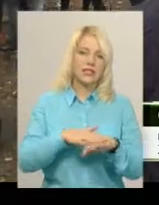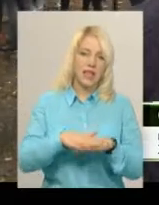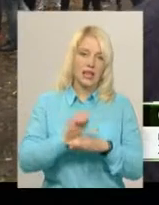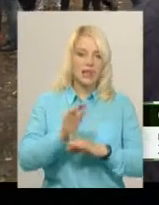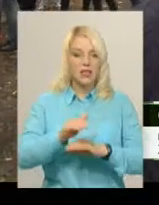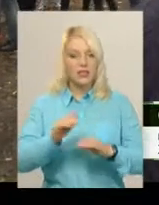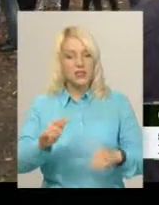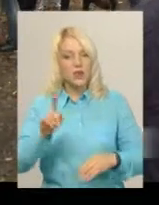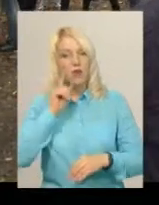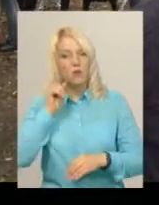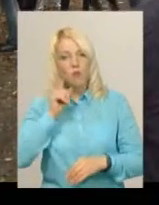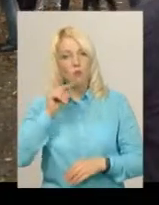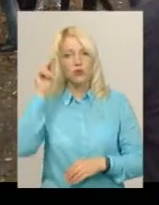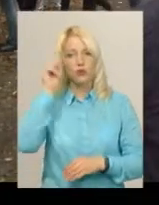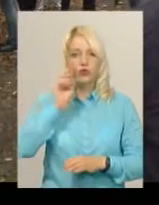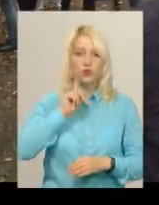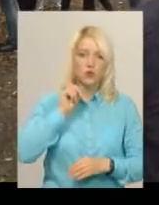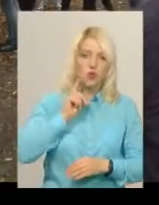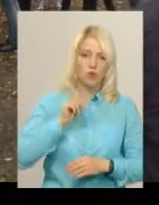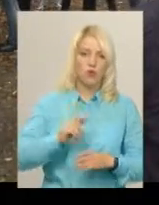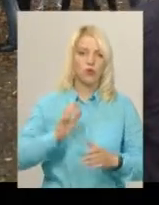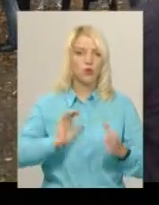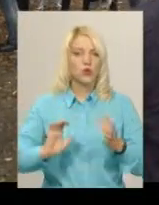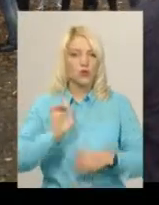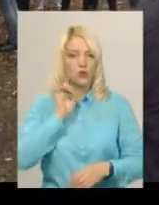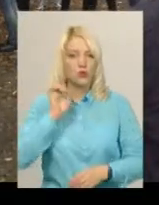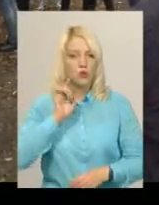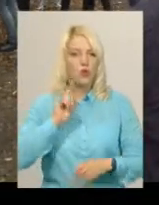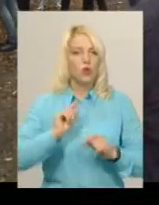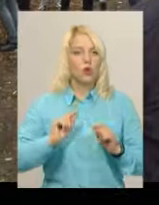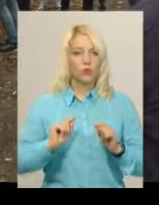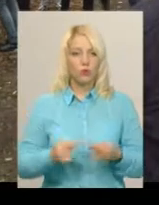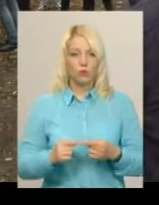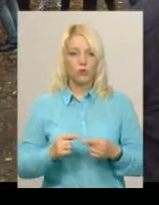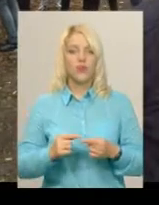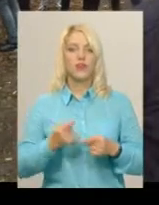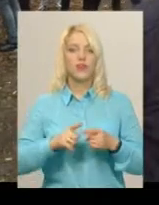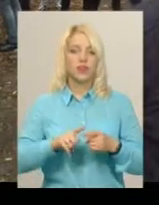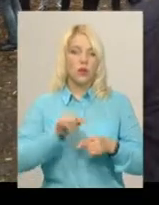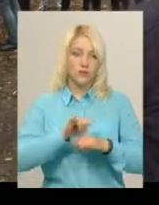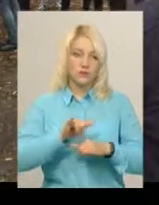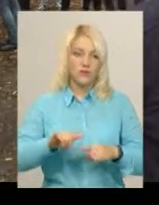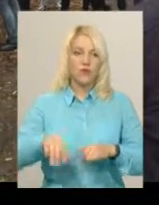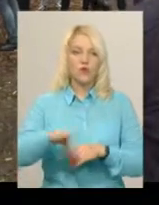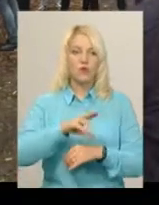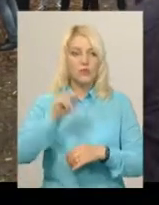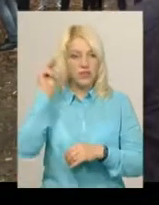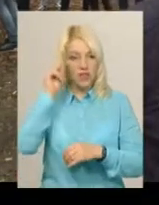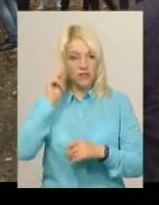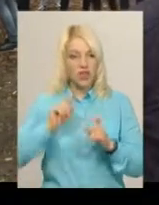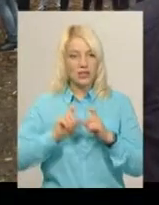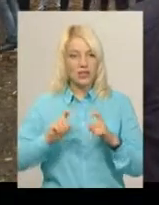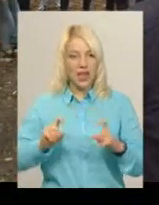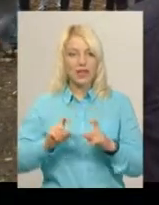молоді, учнівської молоді, студентської молоді. Тому він розвивається у всіх навчальних закладах міста